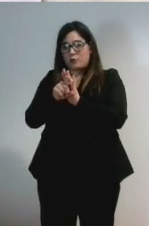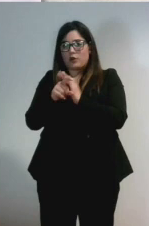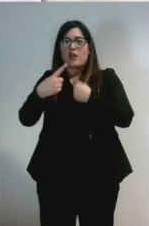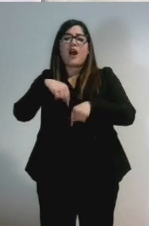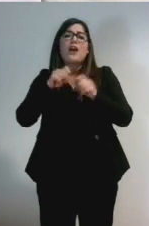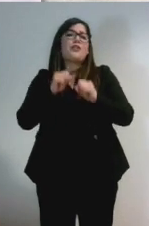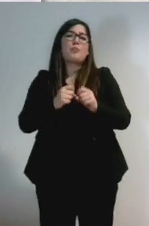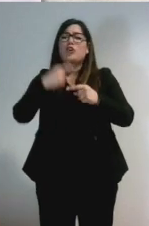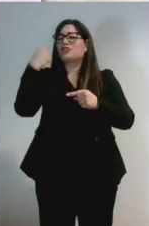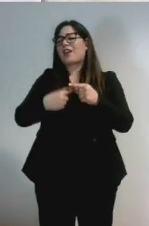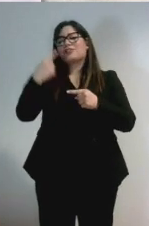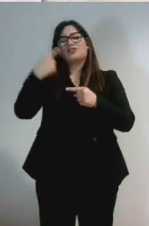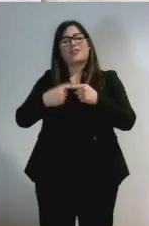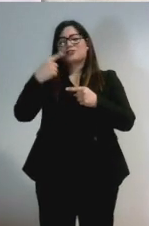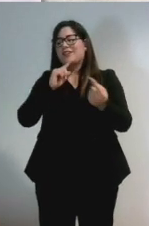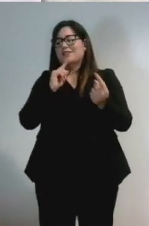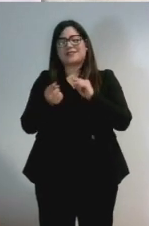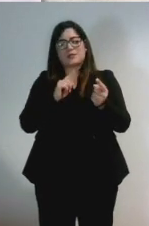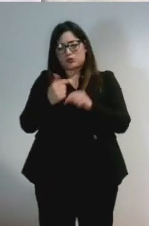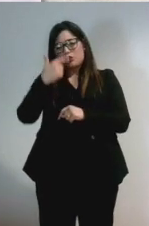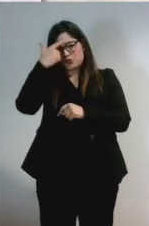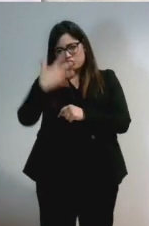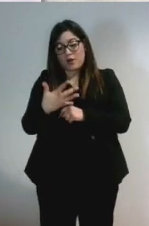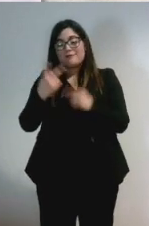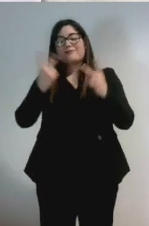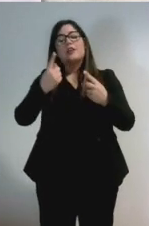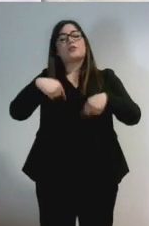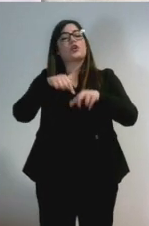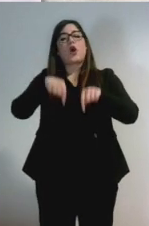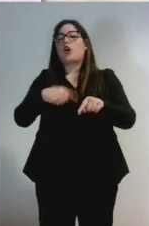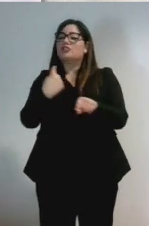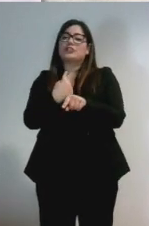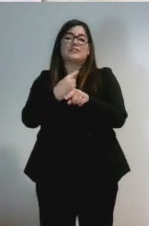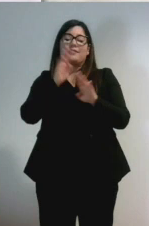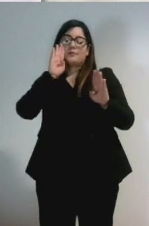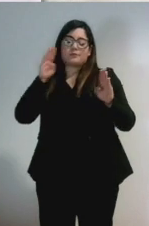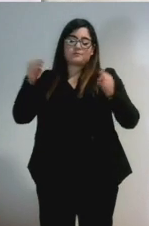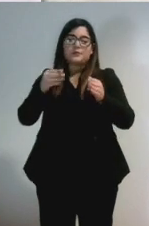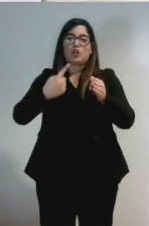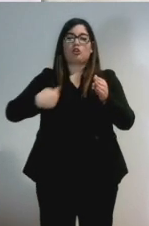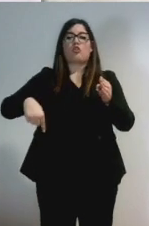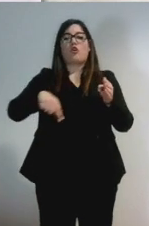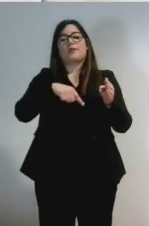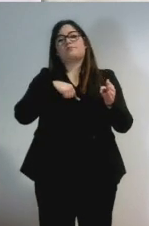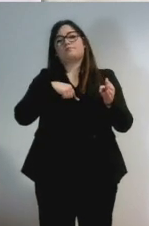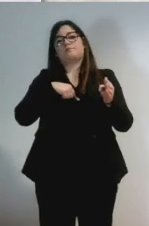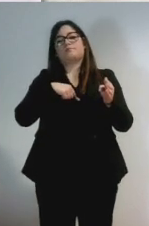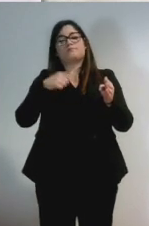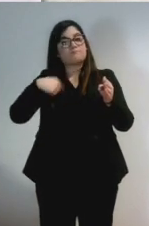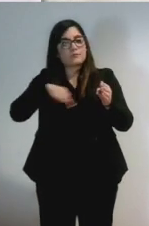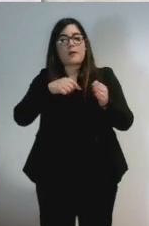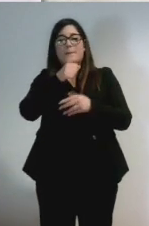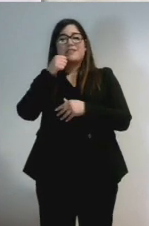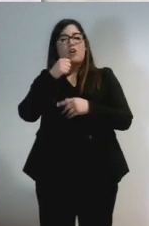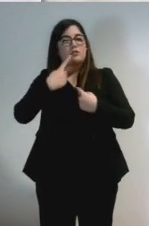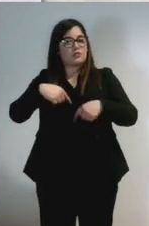Ma oggi dobbiamo parlare di noi perché è arrivato il momento di parlare dei nostri bisogni, delle